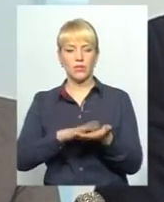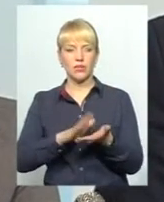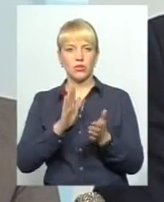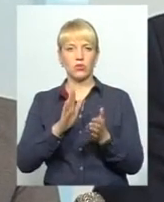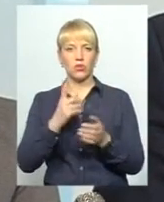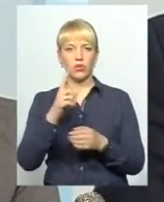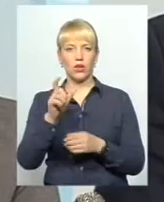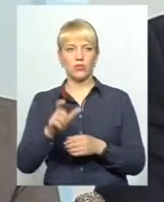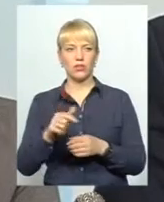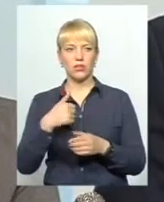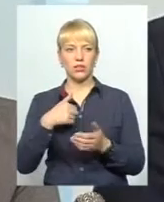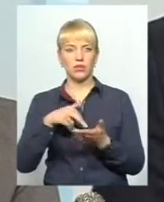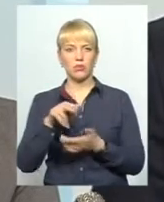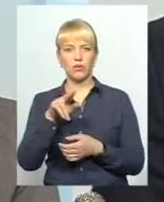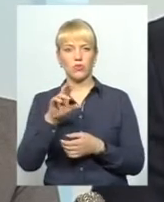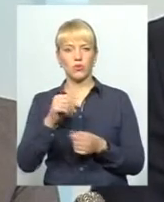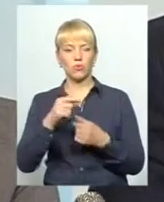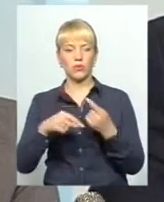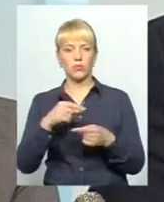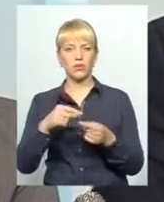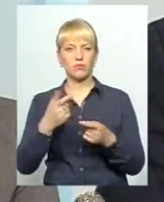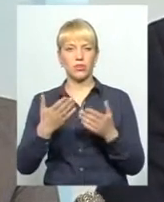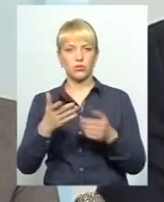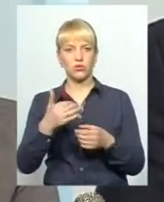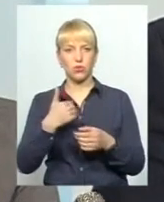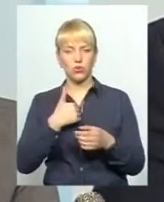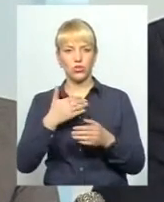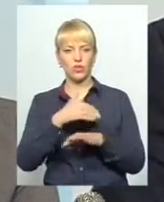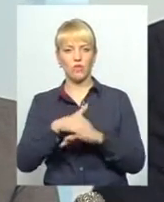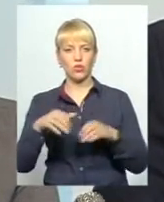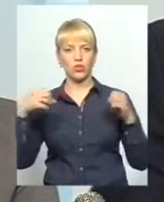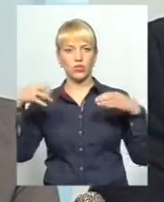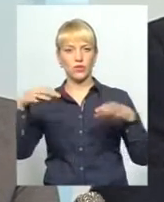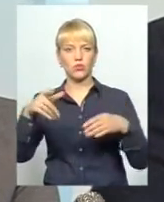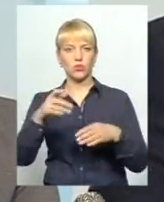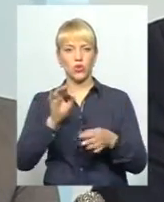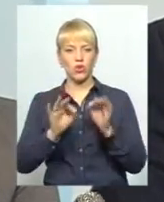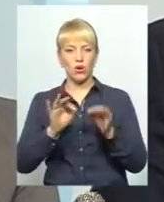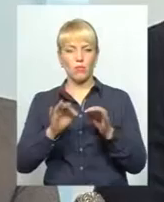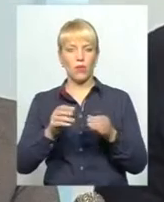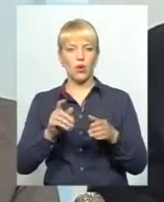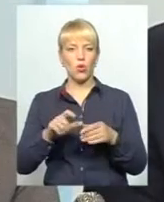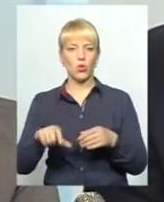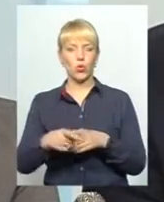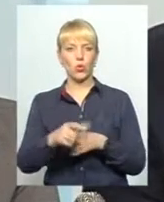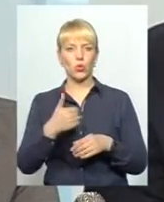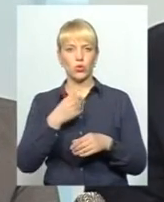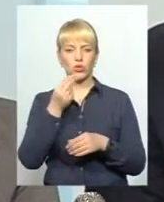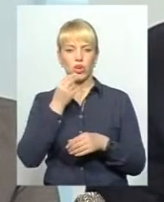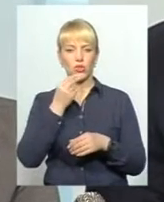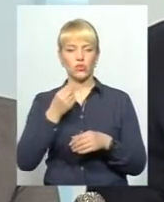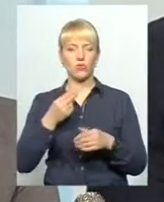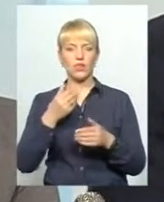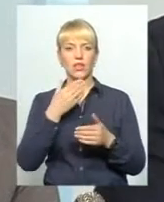Я каже, чекайте, я пішов до підприємця, каже, слухай, ну ти хочеш вуличне освітлення, ти хочеш нормальну дорогу, хочеш харчування в дитячому садку для своєї